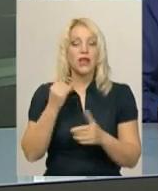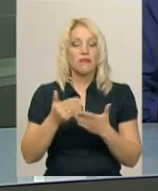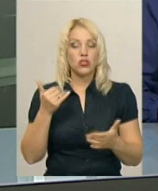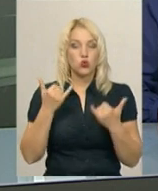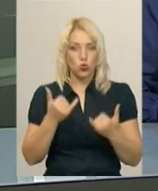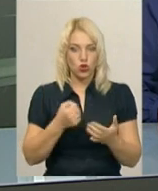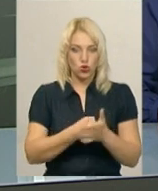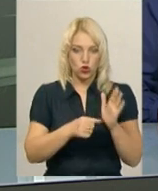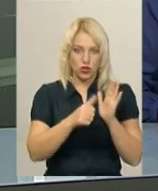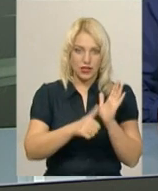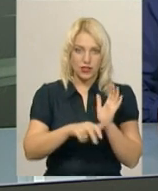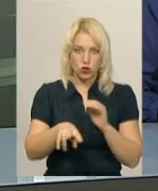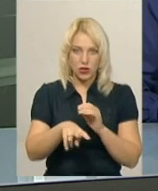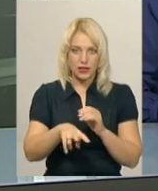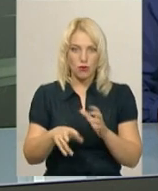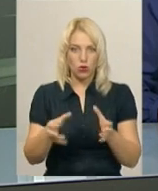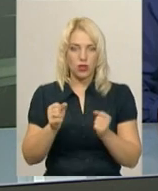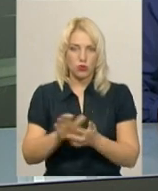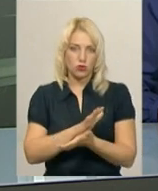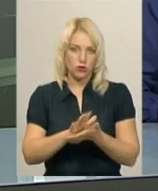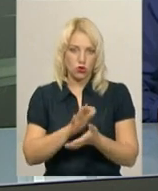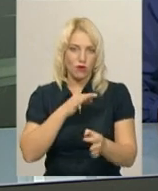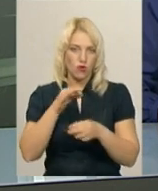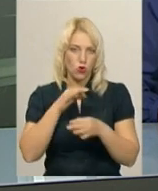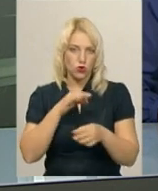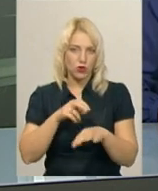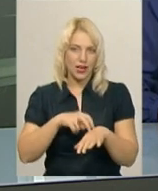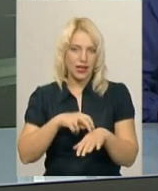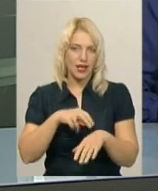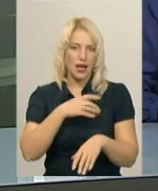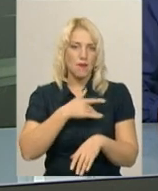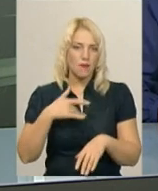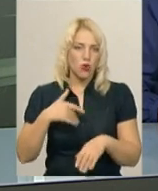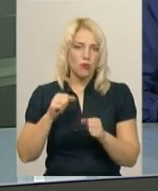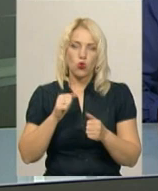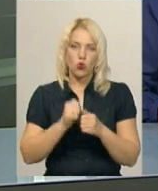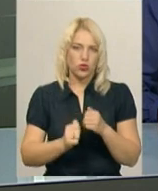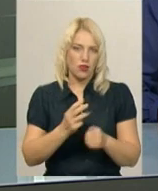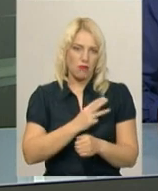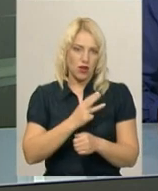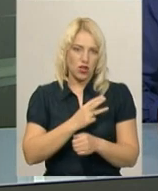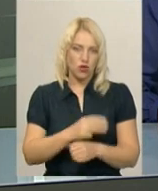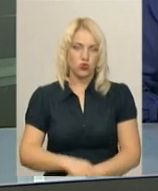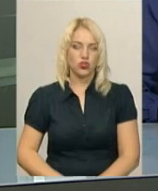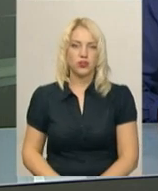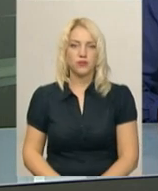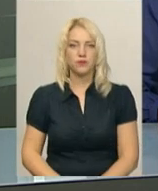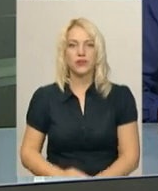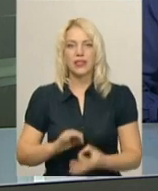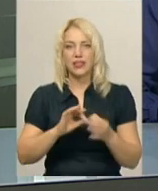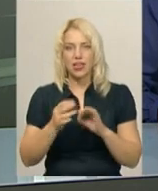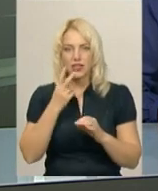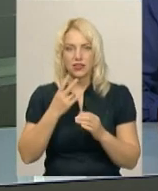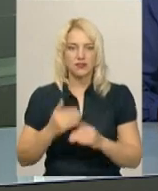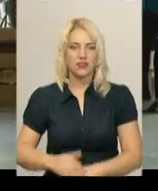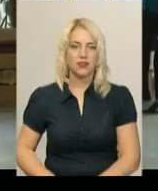сьогодні і до 16 листопада отримати безкоштовну консультацію лікаря-мамолога може кожен бажаючий. Детальніше в сюжеті моєї колеги Катерини